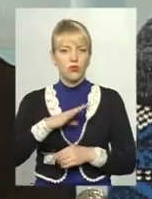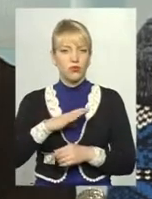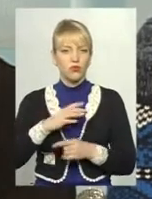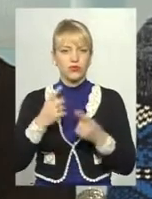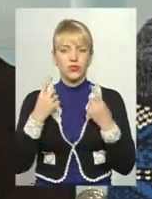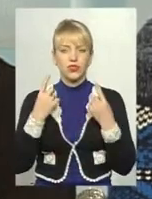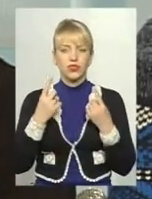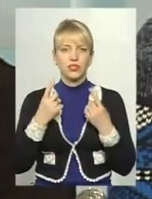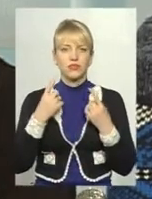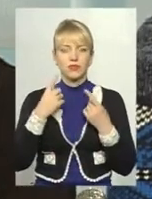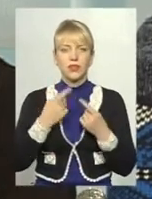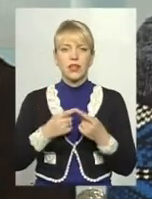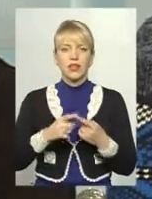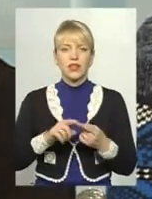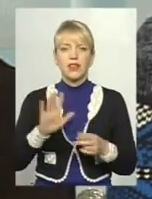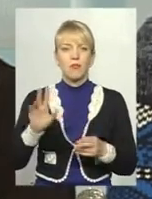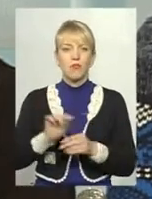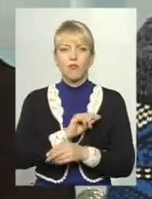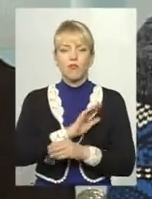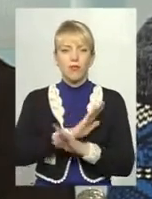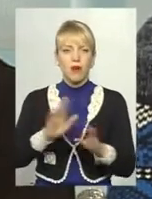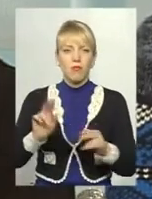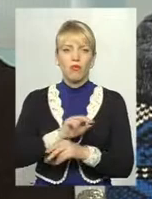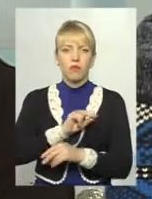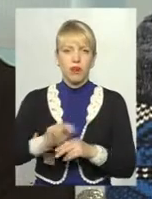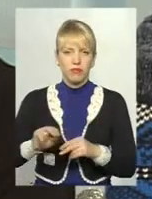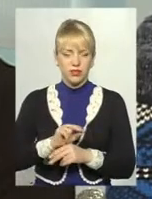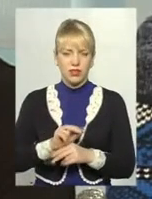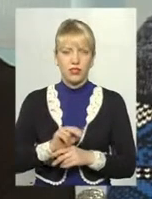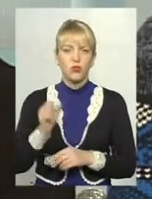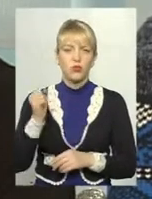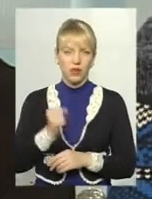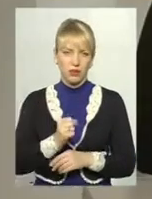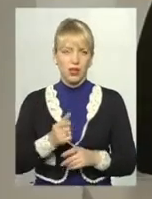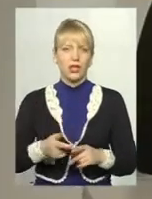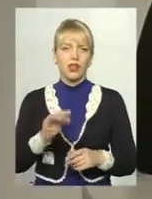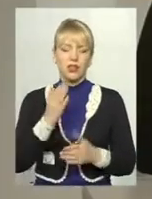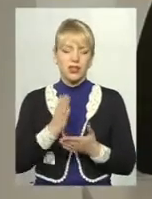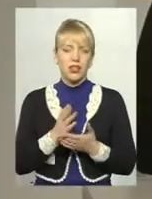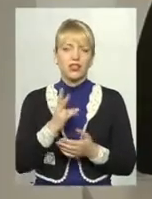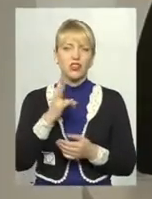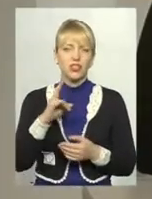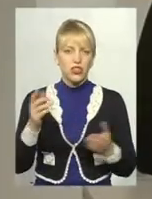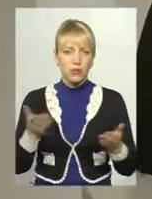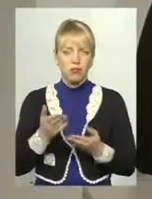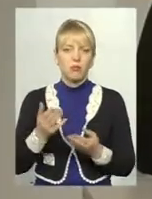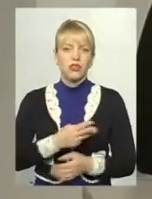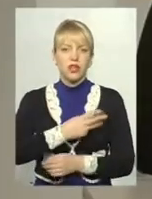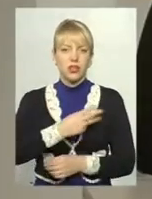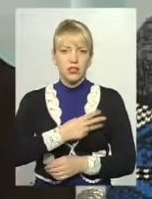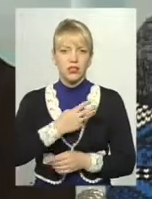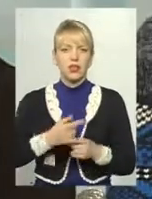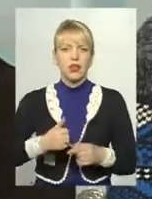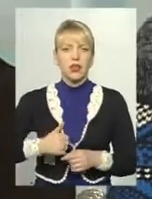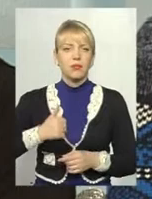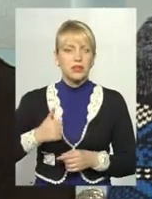впередноворічні свята чорної фарби, більше світлої. На щастя, є ще чим пишатись, що показати. Наше